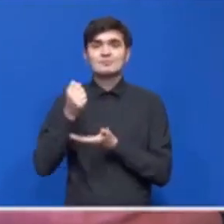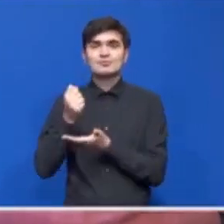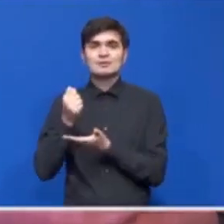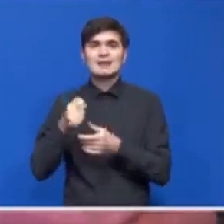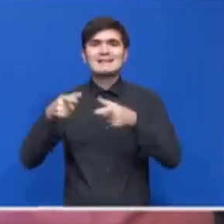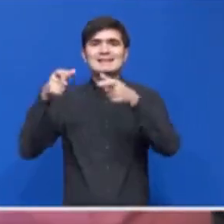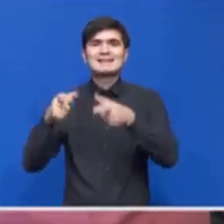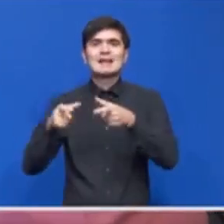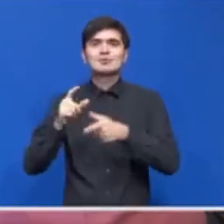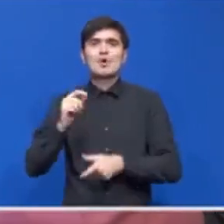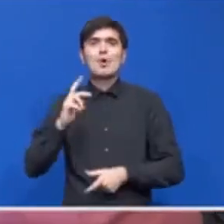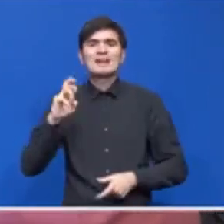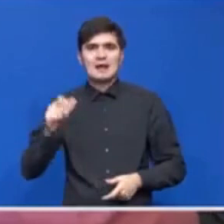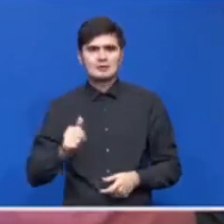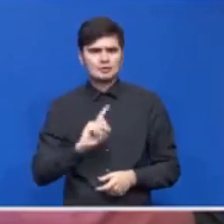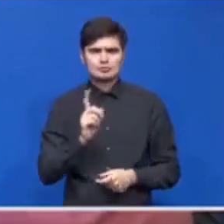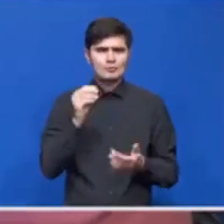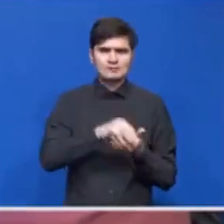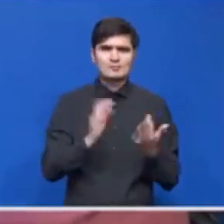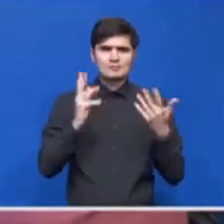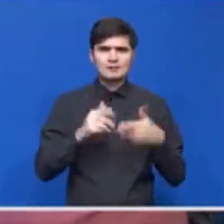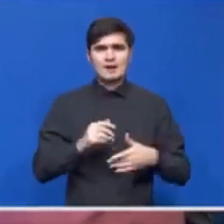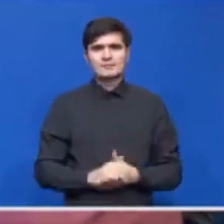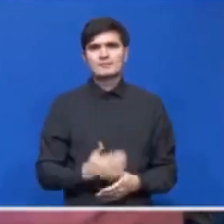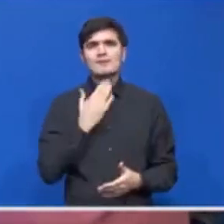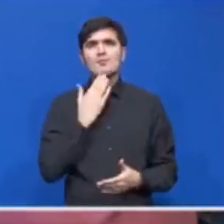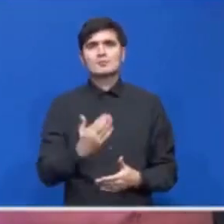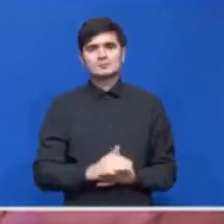Deci nu sunt incluse în acest calcul, acest infarct.